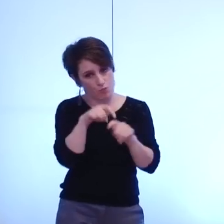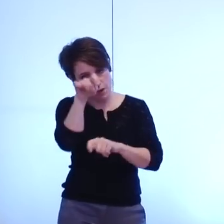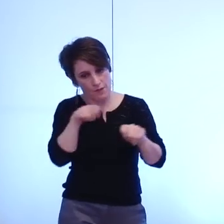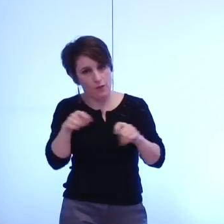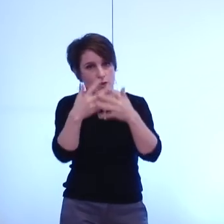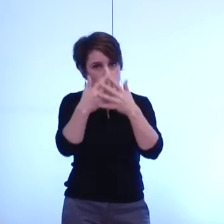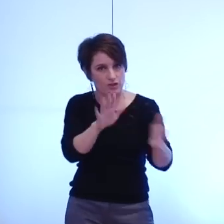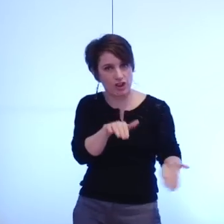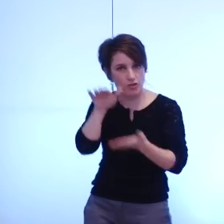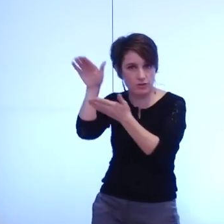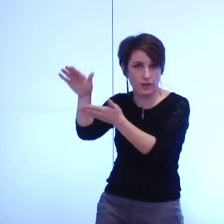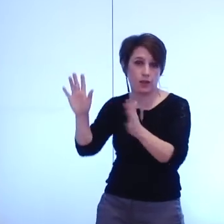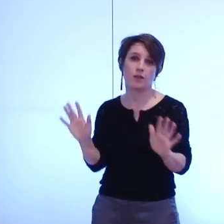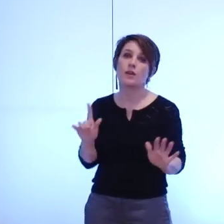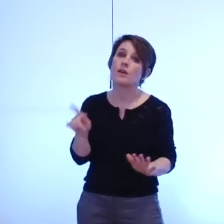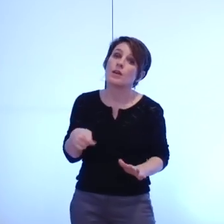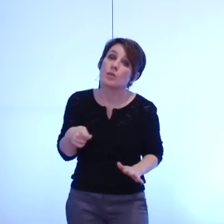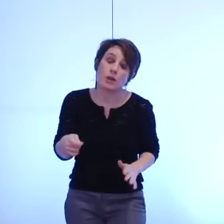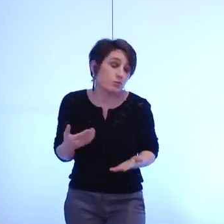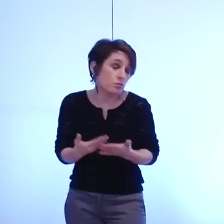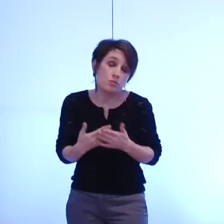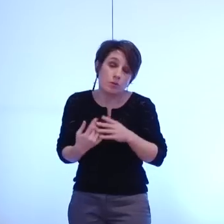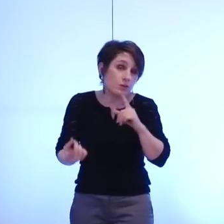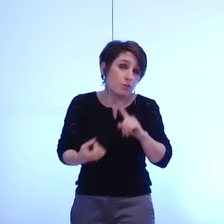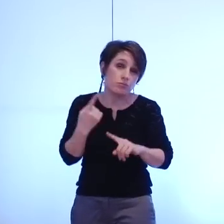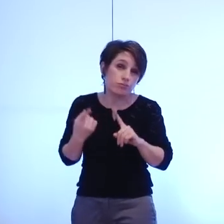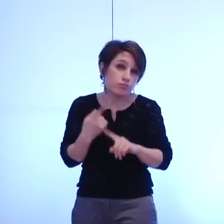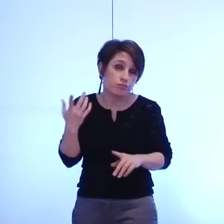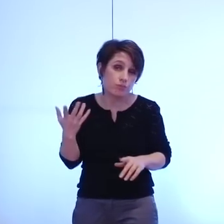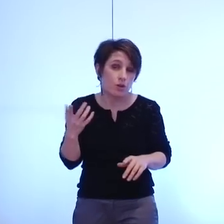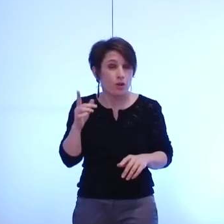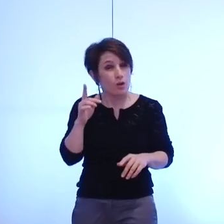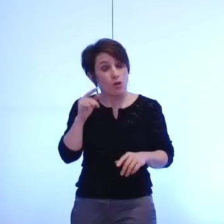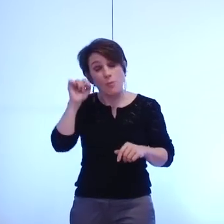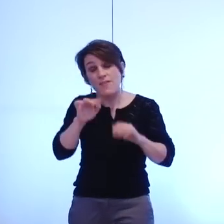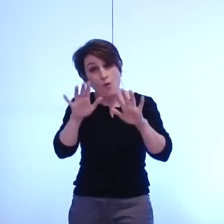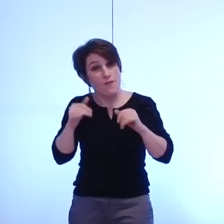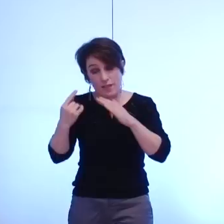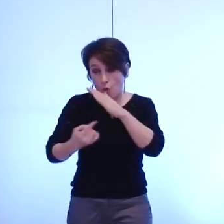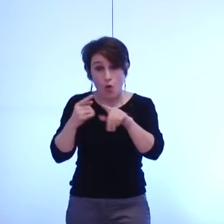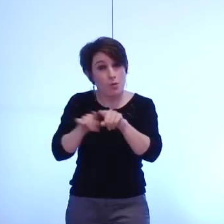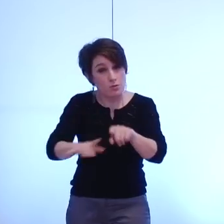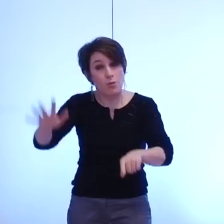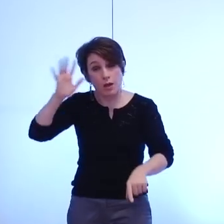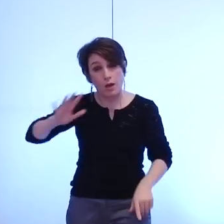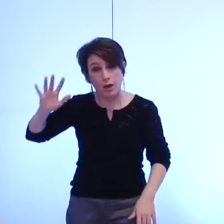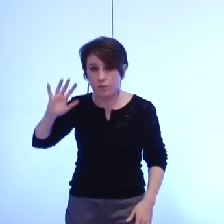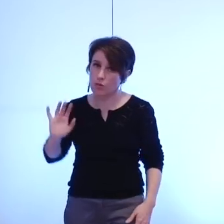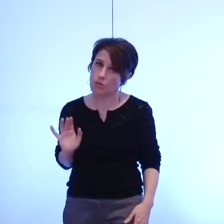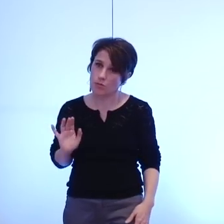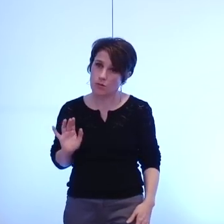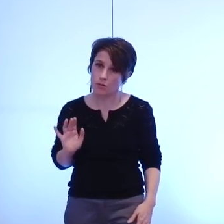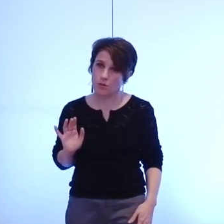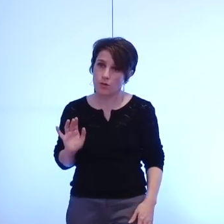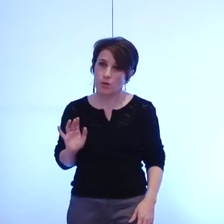transférées c'est la condition évidemment incontournable pour ne pas revivre ce qui a été vécu dans le passé lors